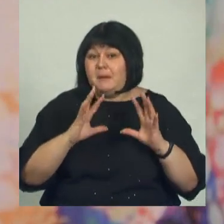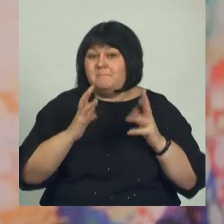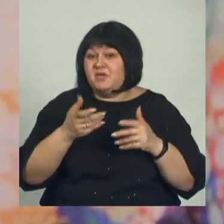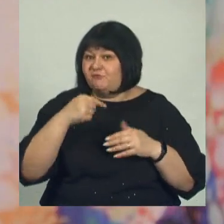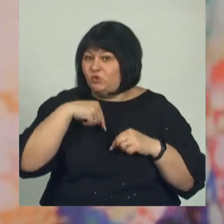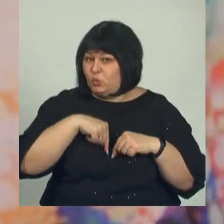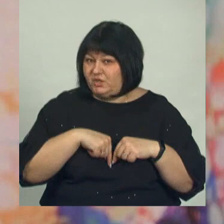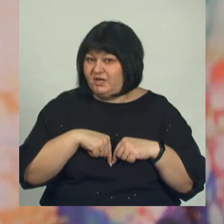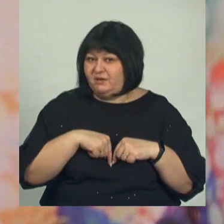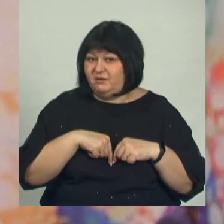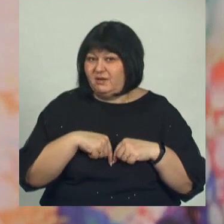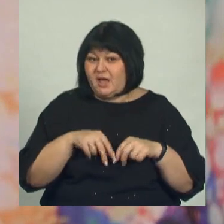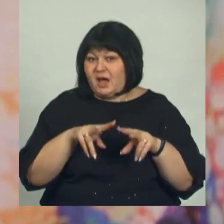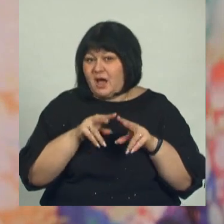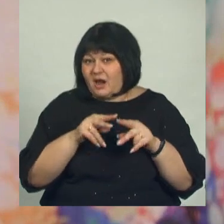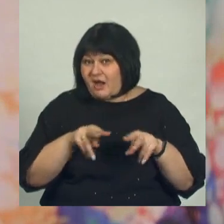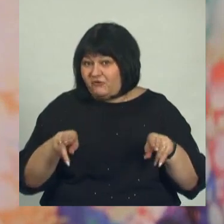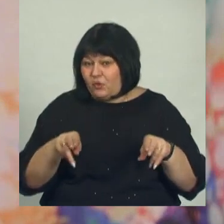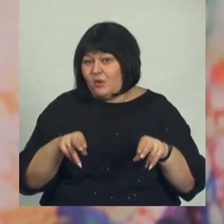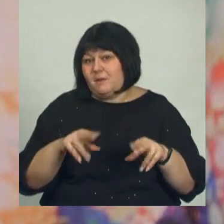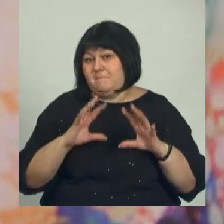равно мир снаружи.